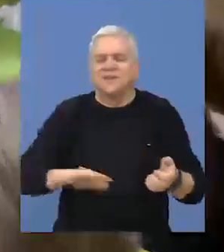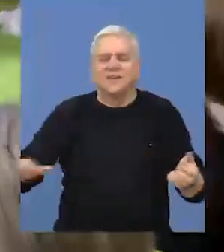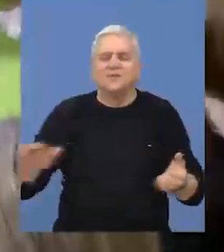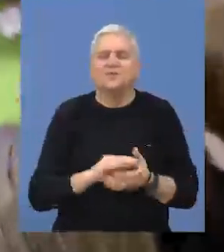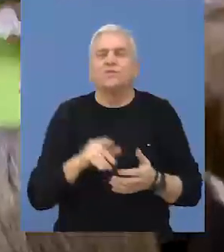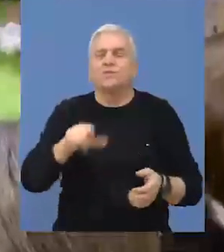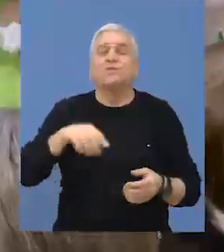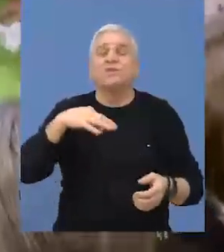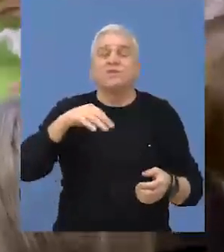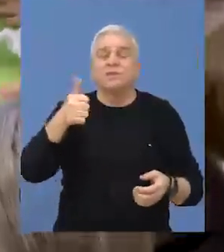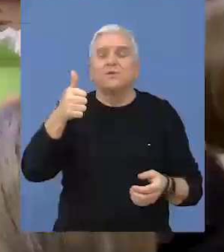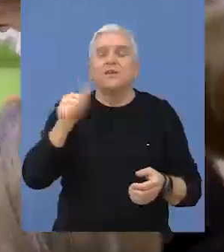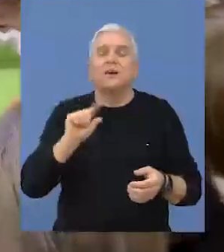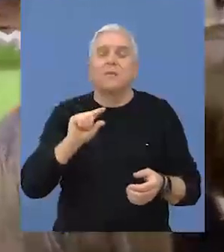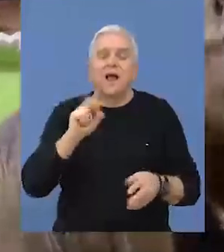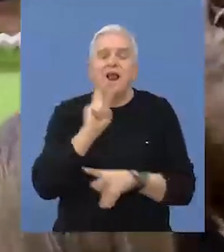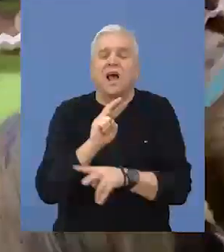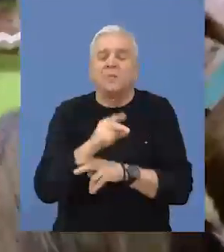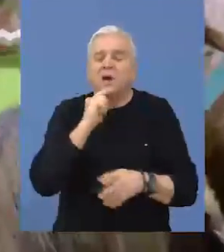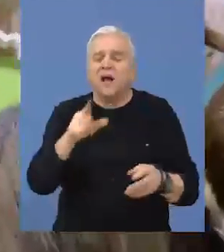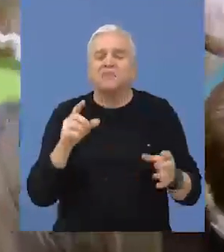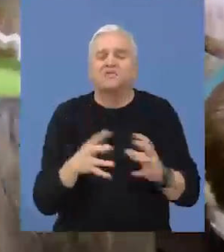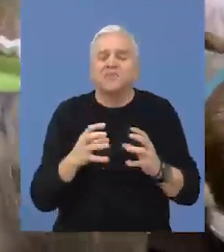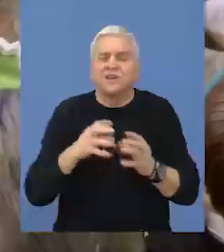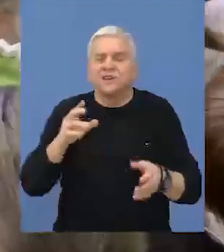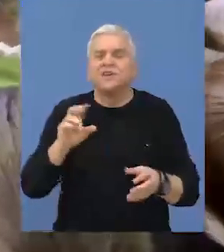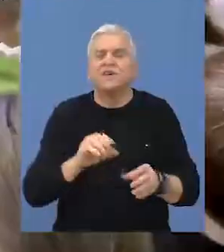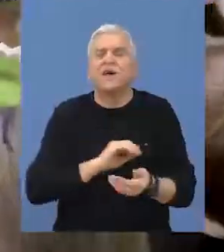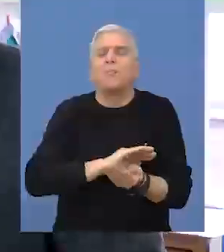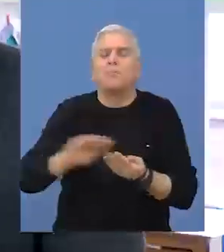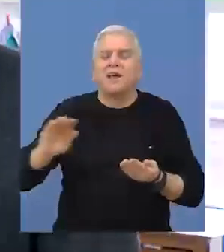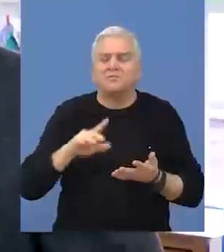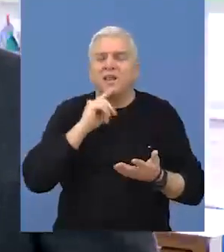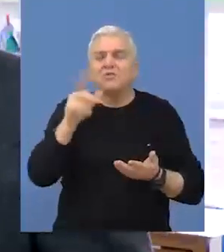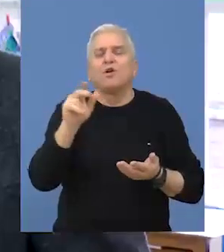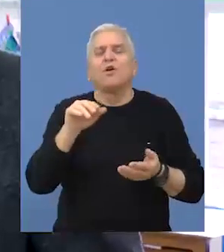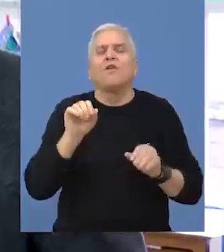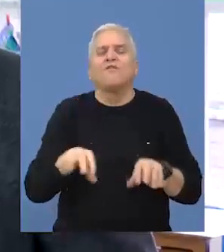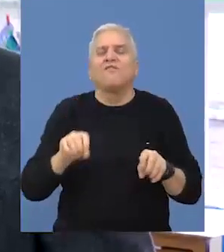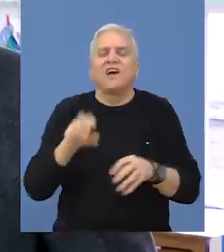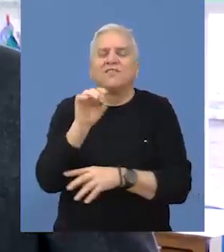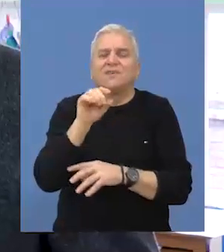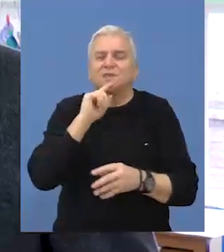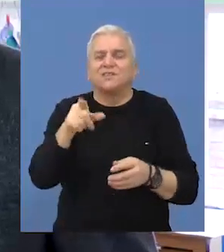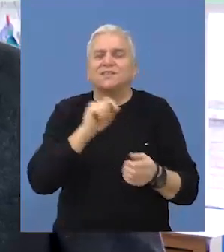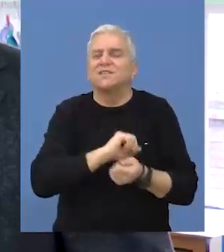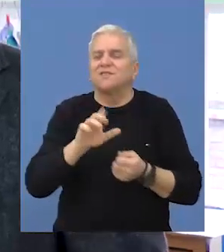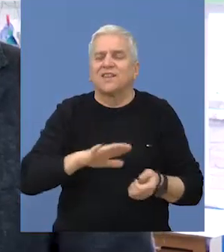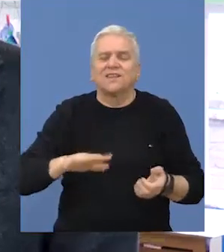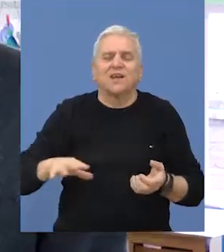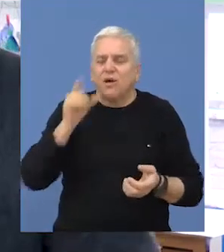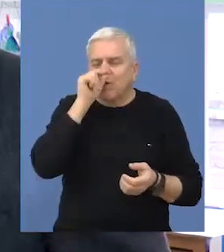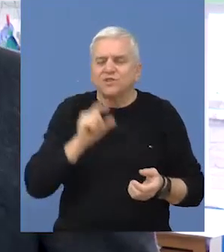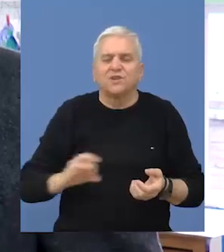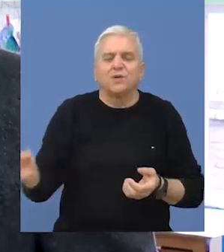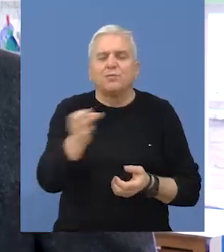vrtić za svu decu. Ovo je samo jedan mali gest, pored besplatnog vrtića za svu decu na teritoriji opštine Beče,